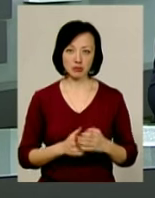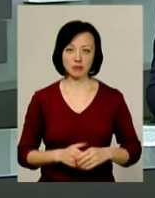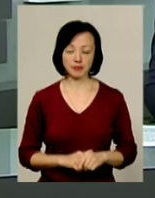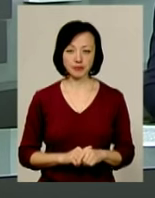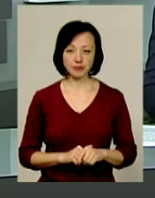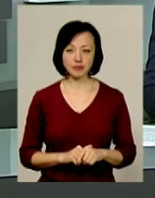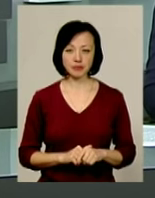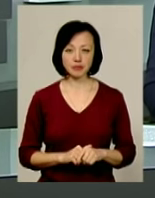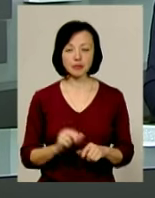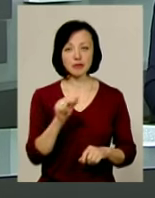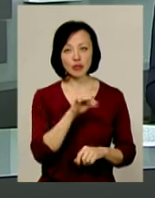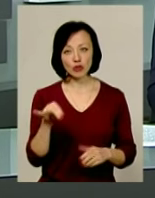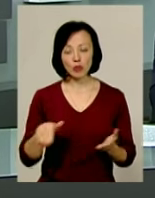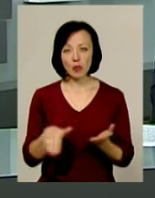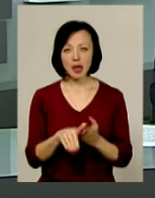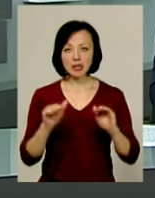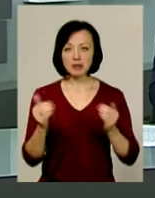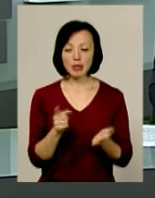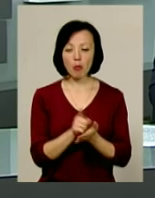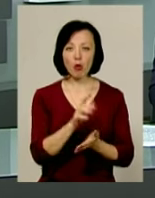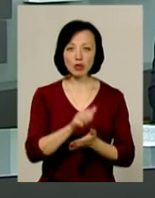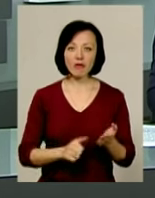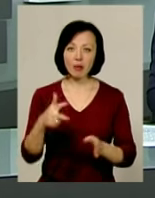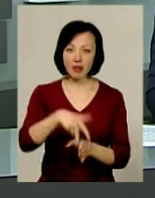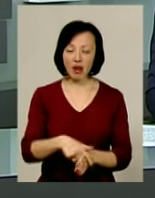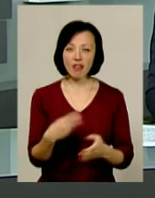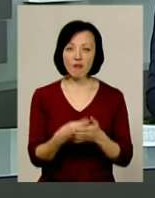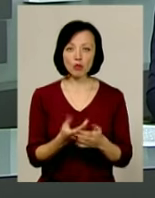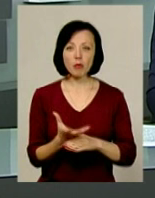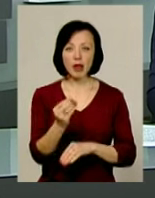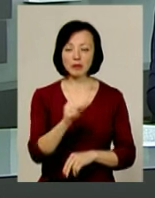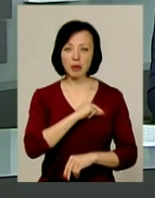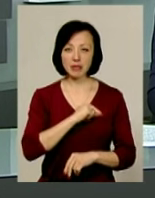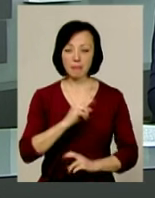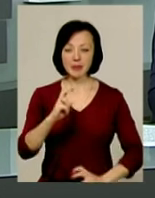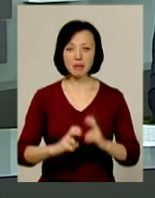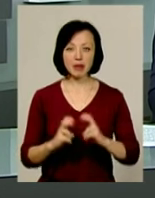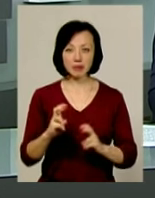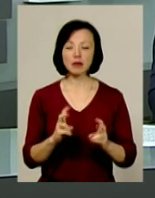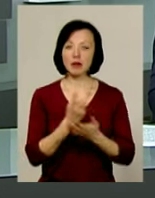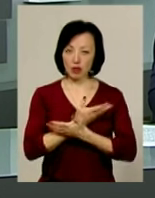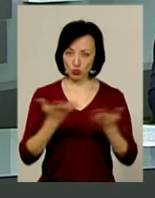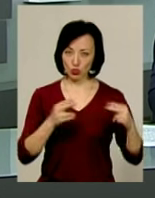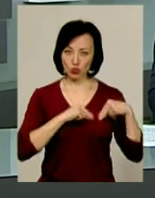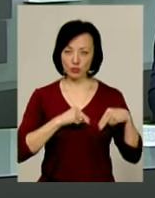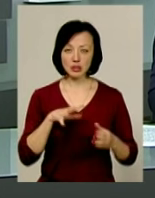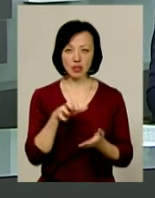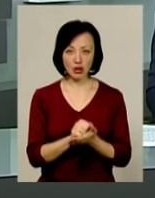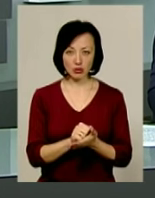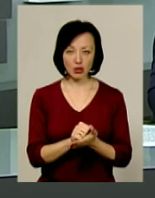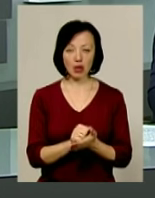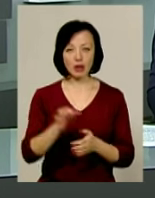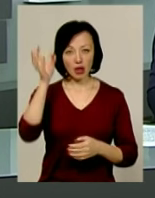Чи допомагає зменшення податкового навантаження на фонд оплати праці підприємств? Легалізувати трудову зайнятість.